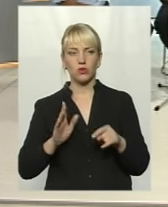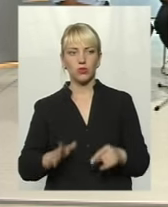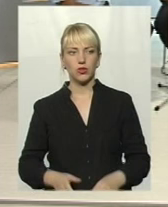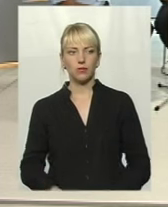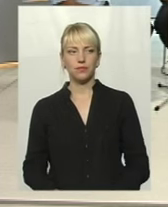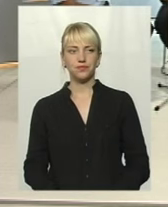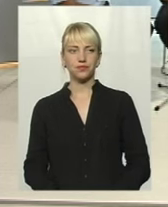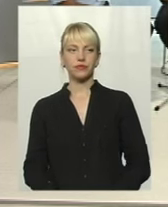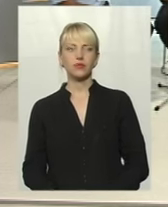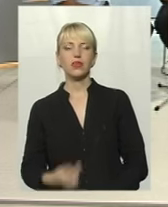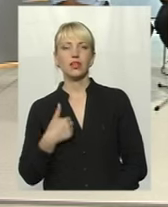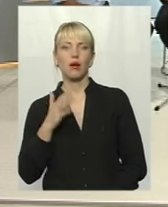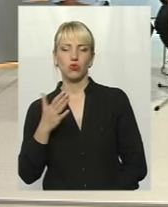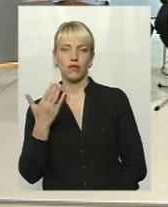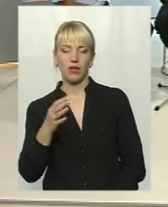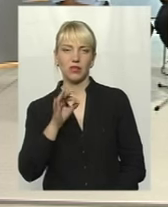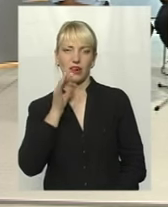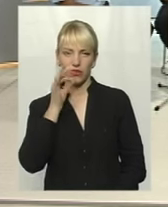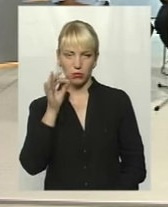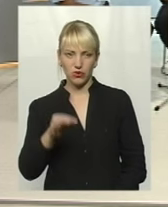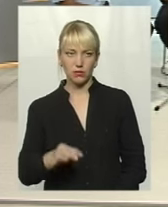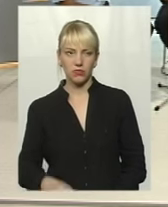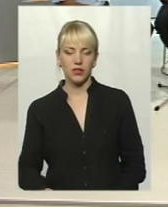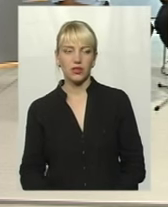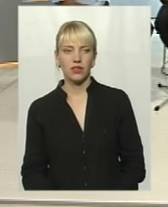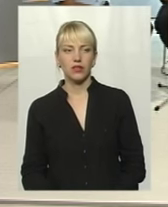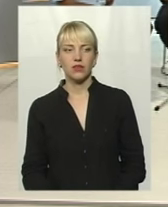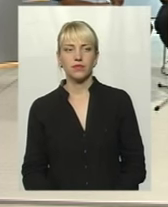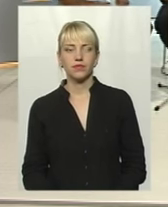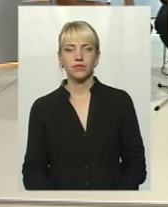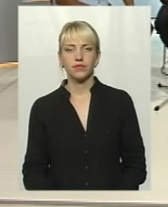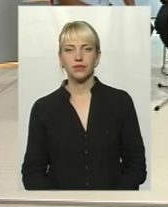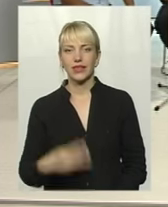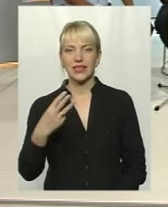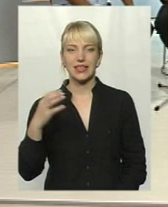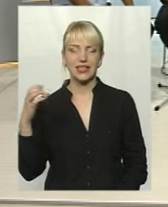Я готую дати також відповідь по цьому питанні. Дивіться. Буквально дуже коротко в нас залишається 30.